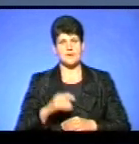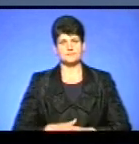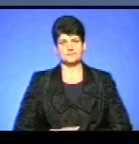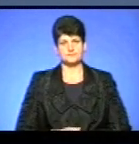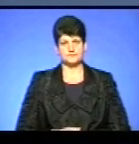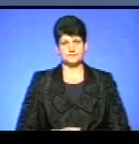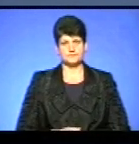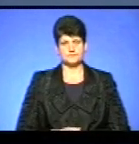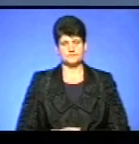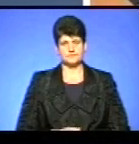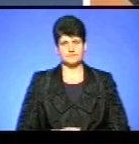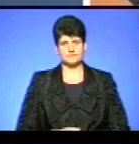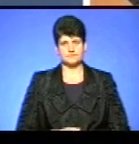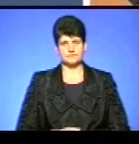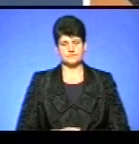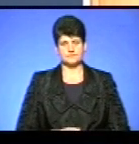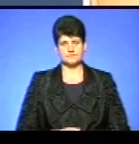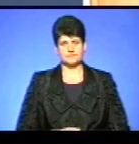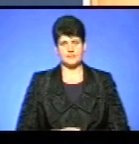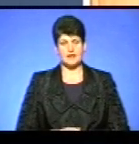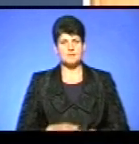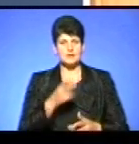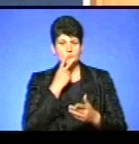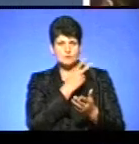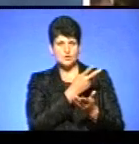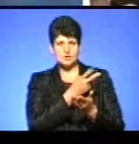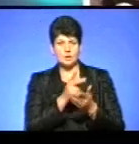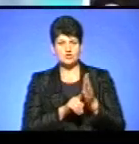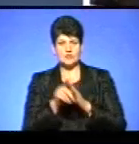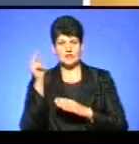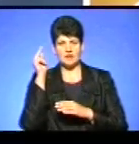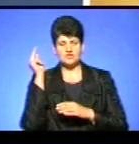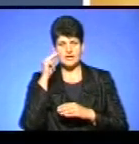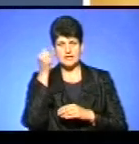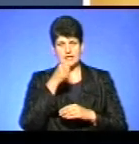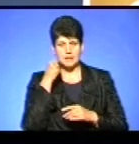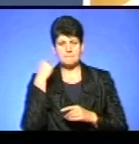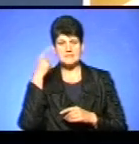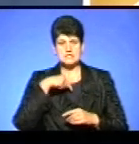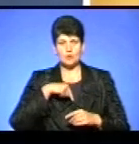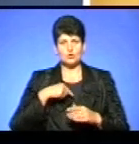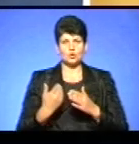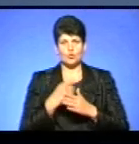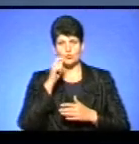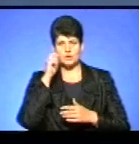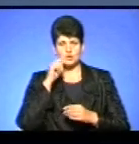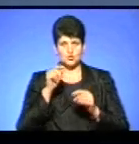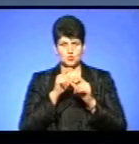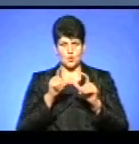Музика Методом спостереження почали навчальний рік психологи нової української школи.